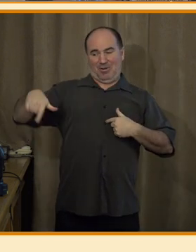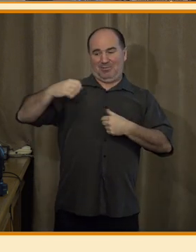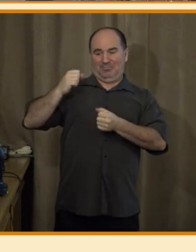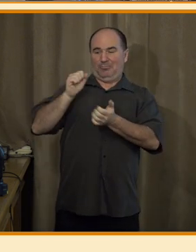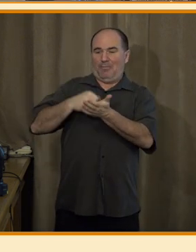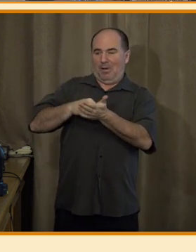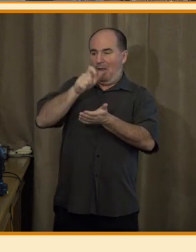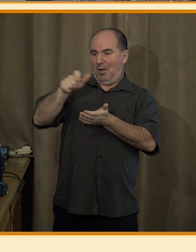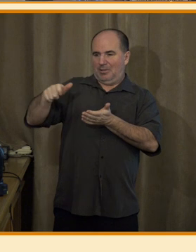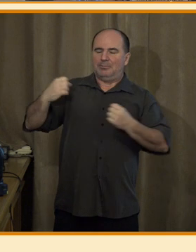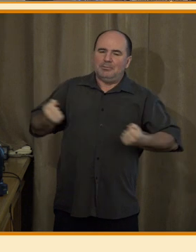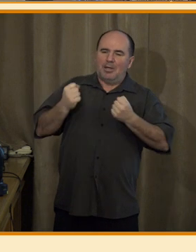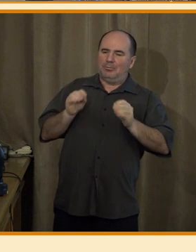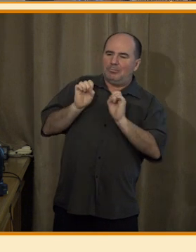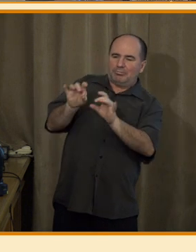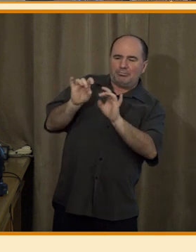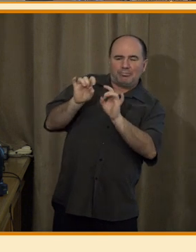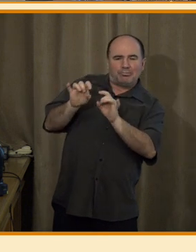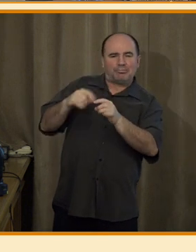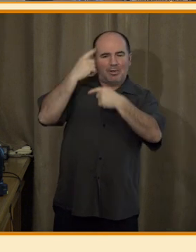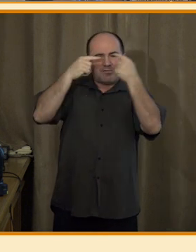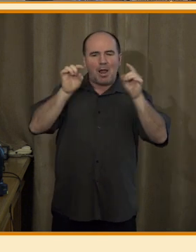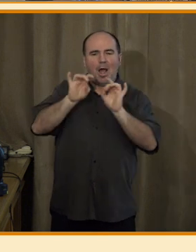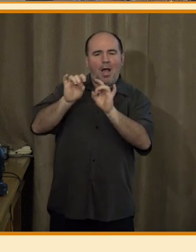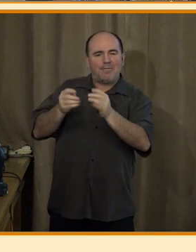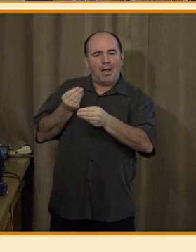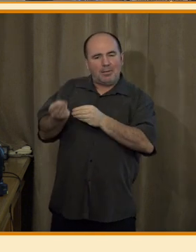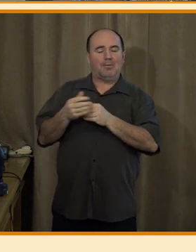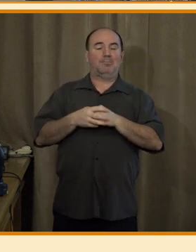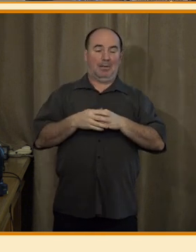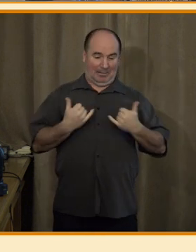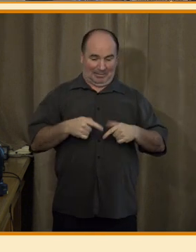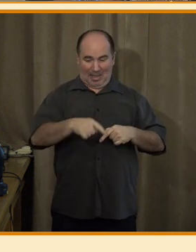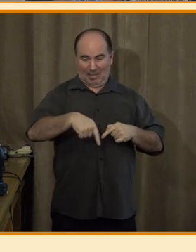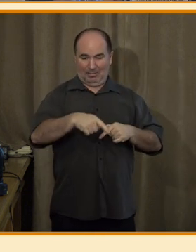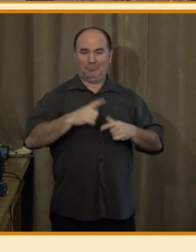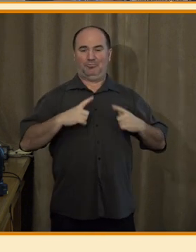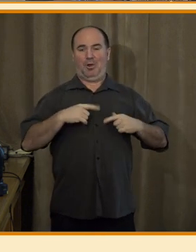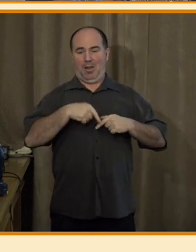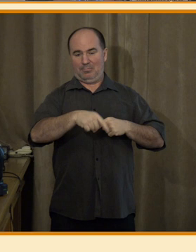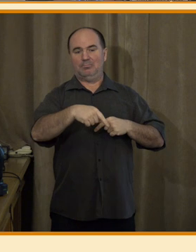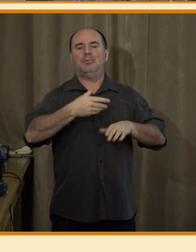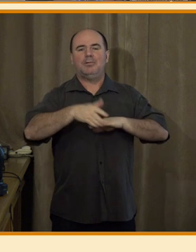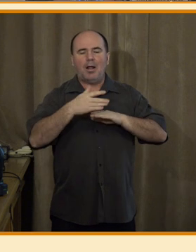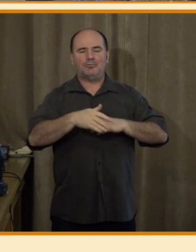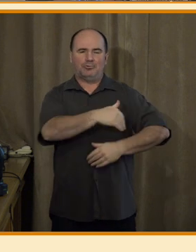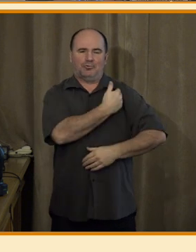vzdělávat. Teď budeme mít další redakční školení na to, jakým způsobem s tím pracovat.